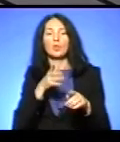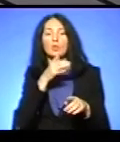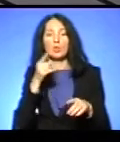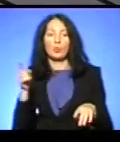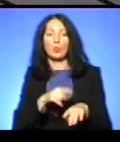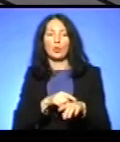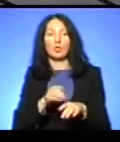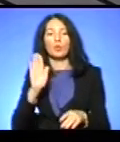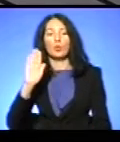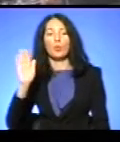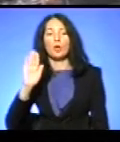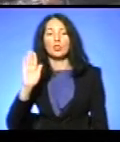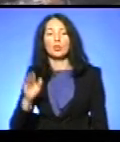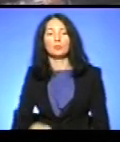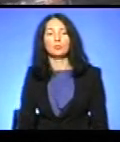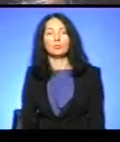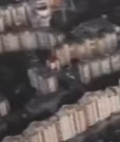До побачення. Дякую.